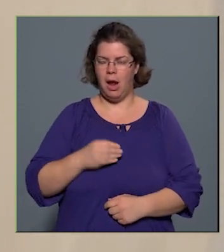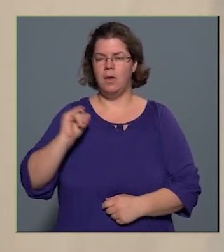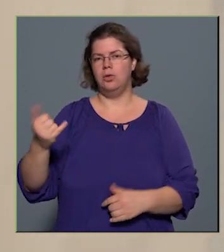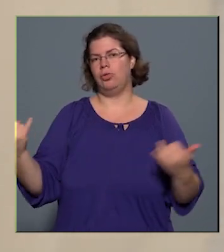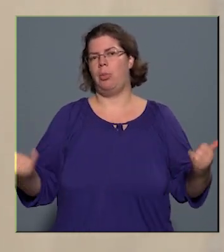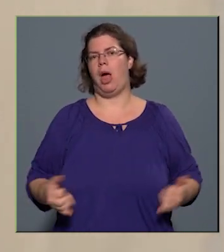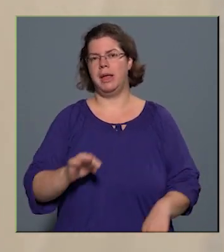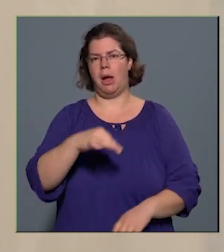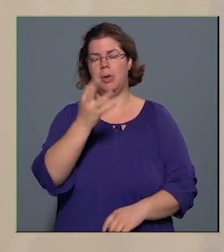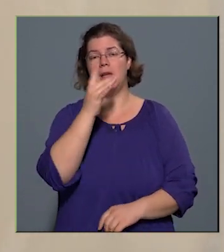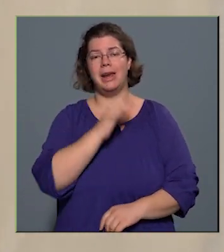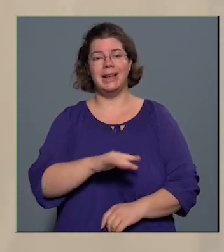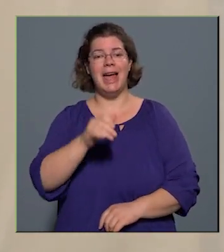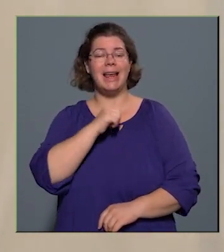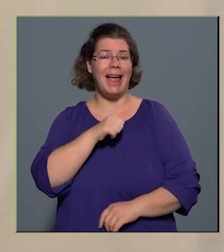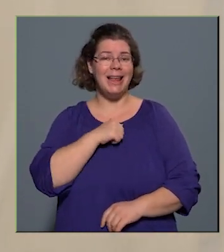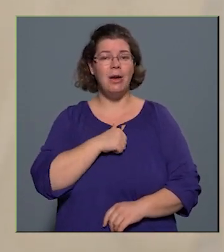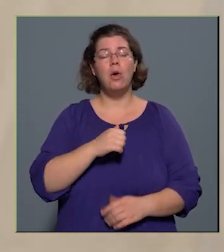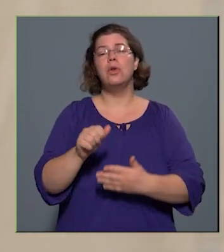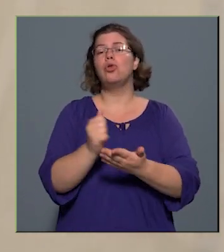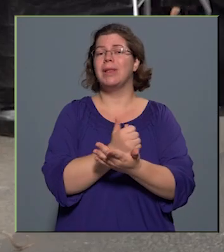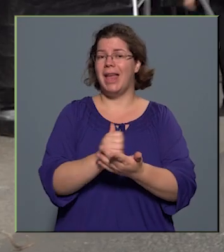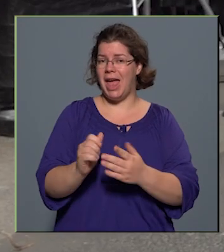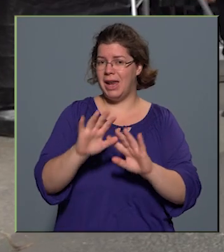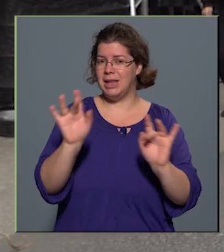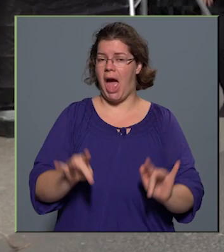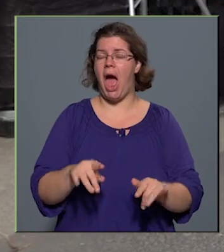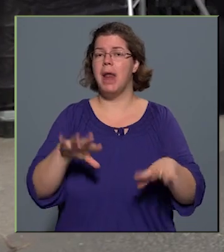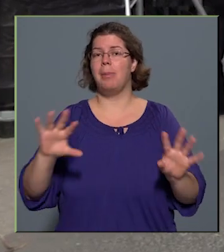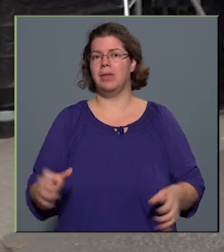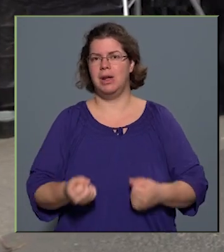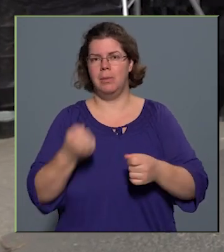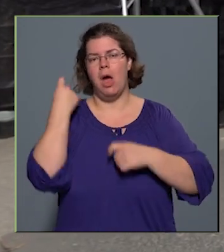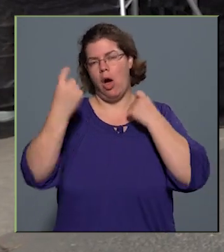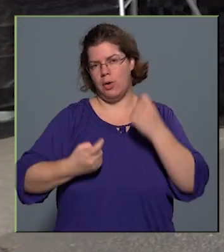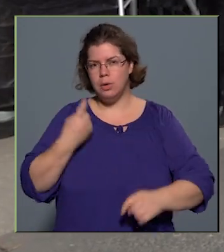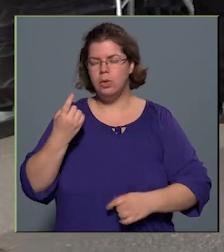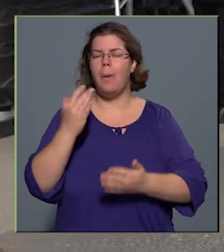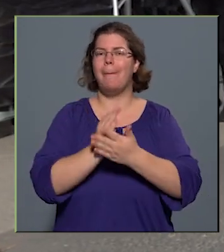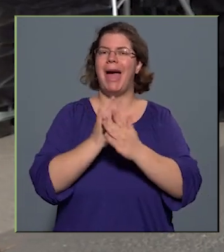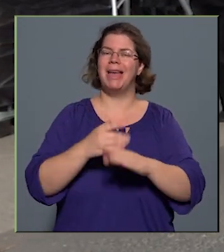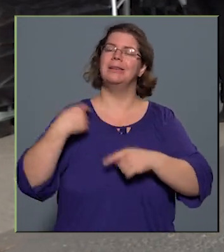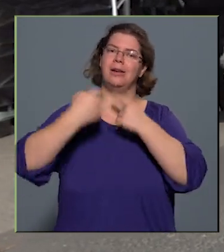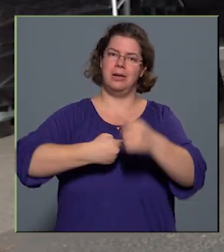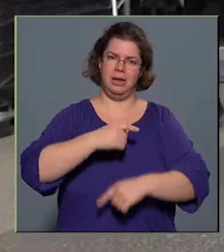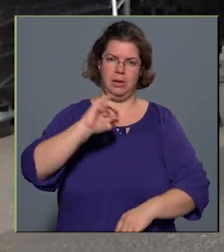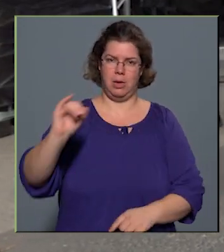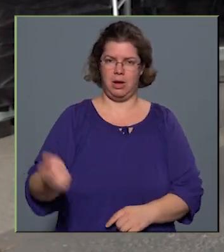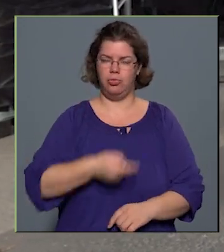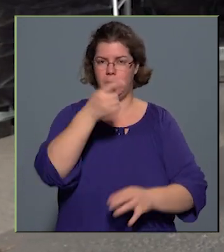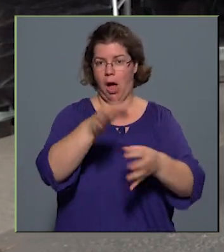amit a Richter Gedeon gyógyszergyár megteremtett, már én azt gondolom, hogy tradíciónak is mondható,